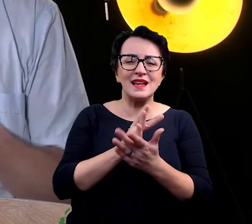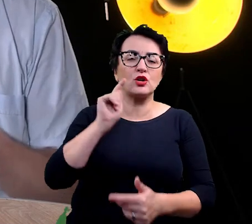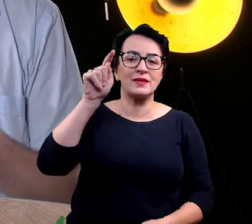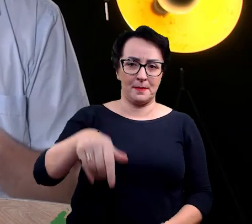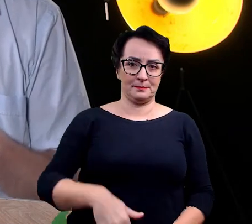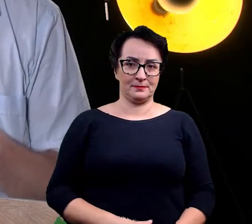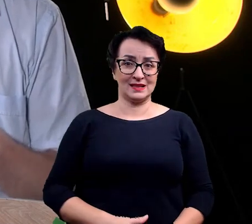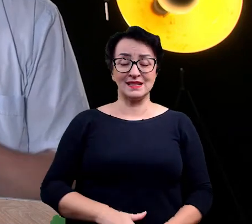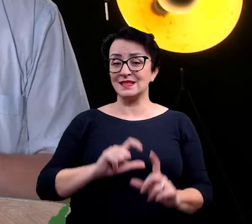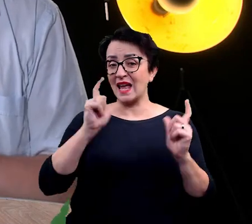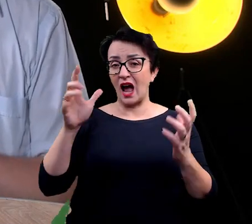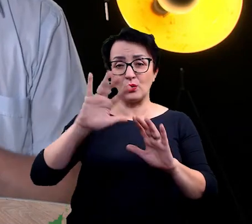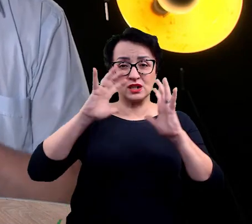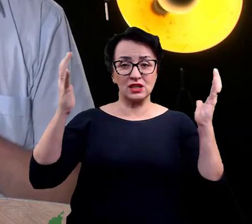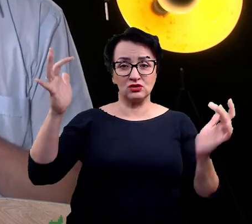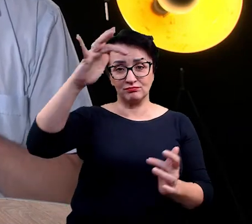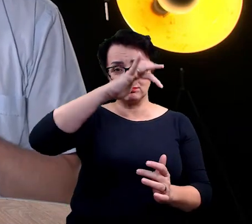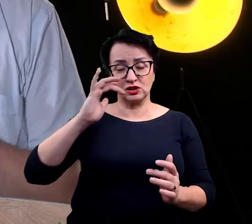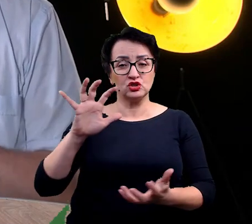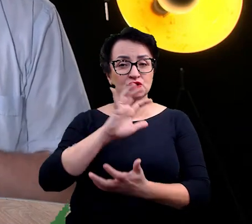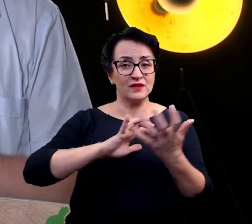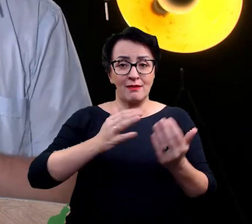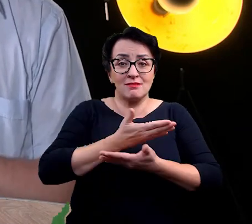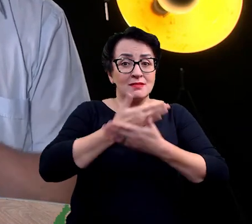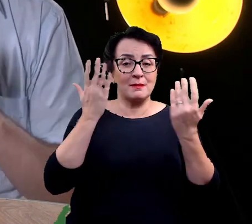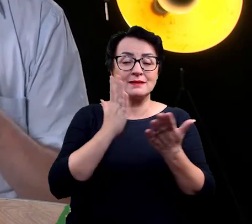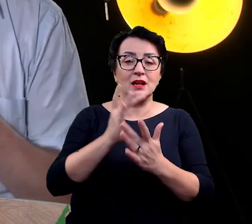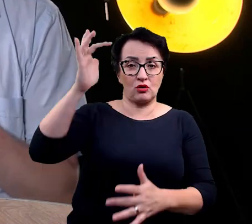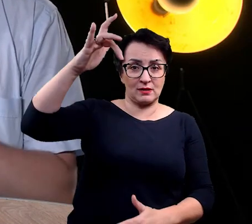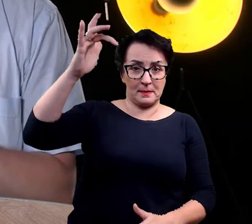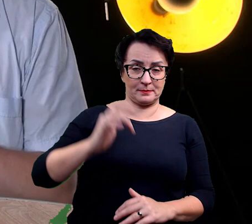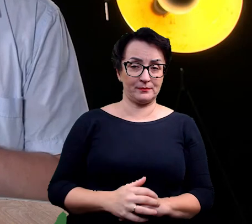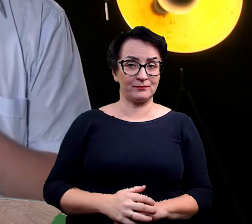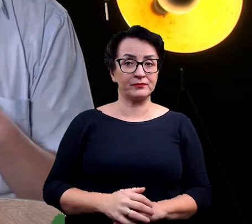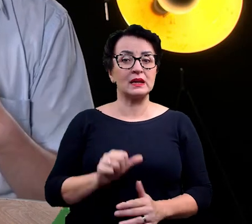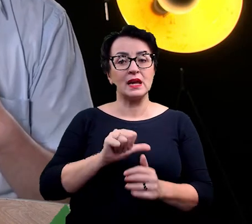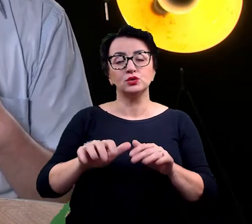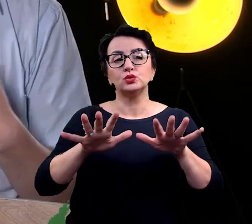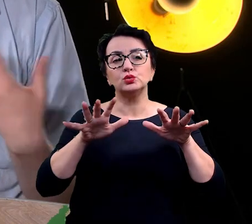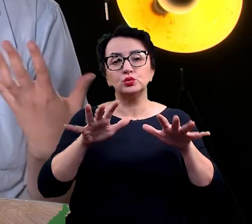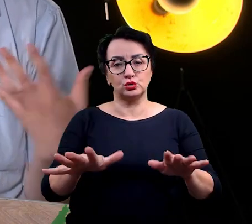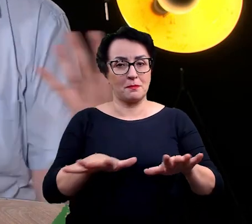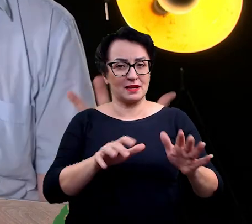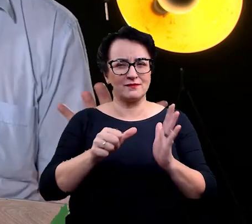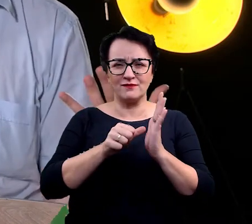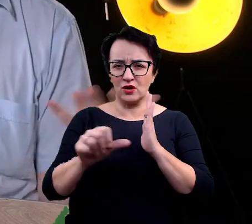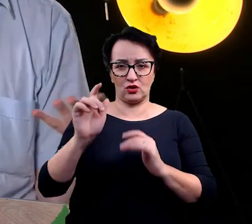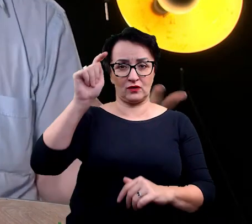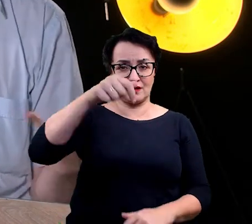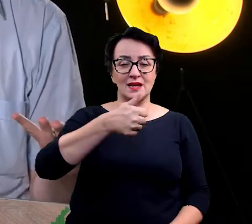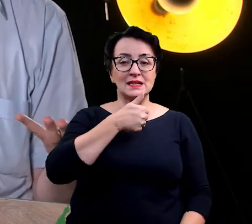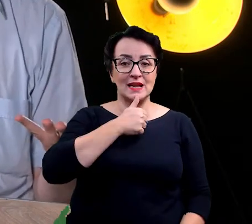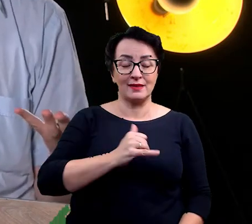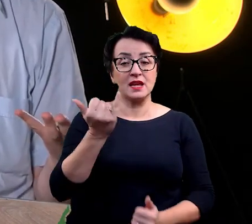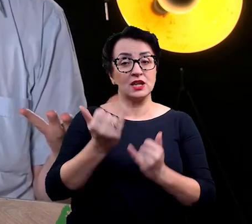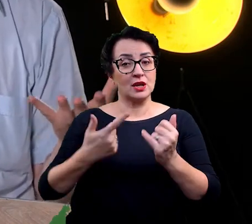więcej na świecie. Także jest wiele takich miejsc, które są unikalny, które, jeżeli chcemy zachować takie